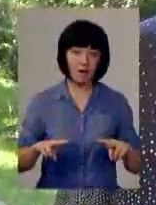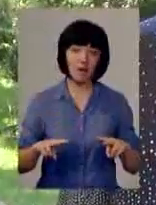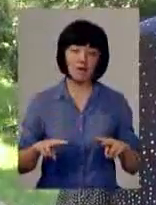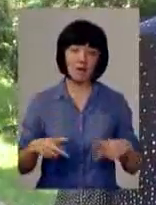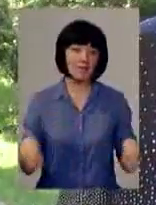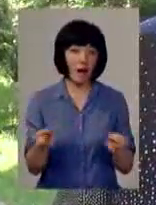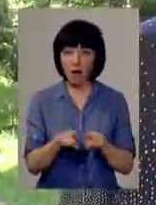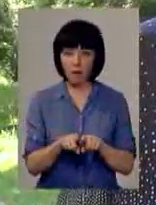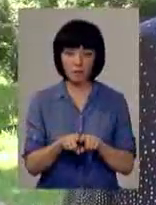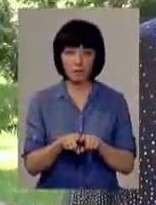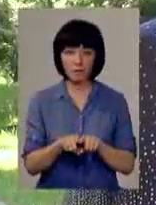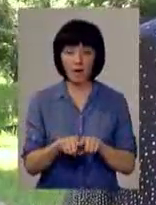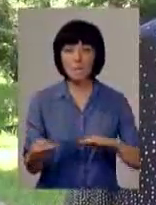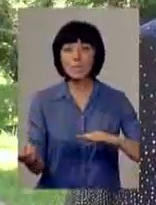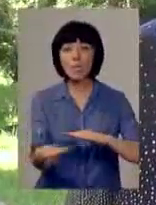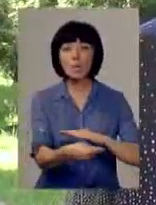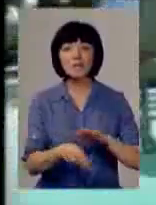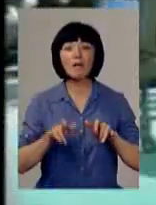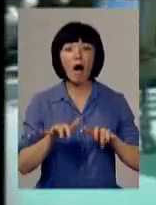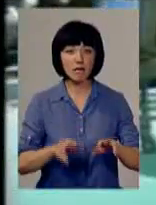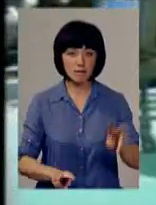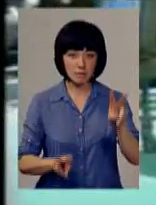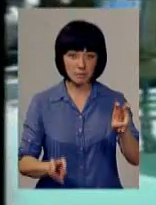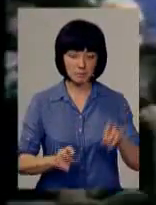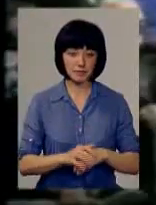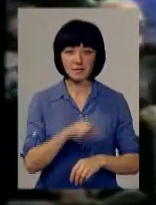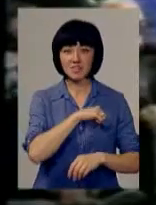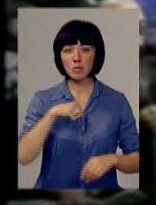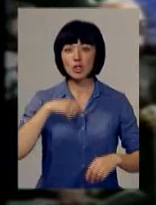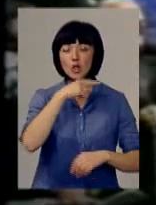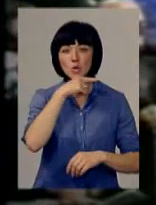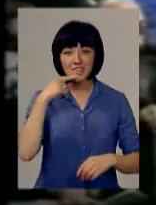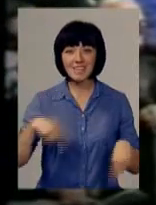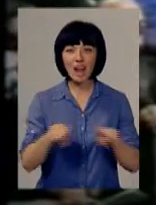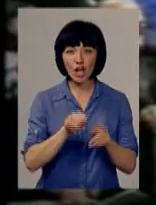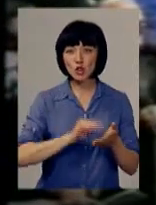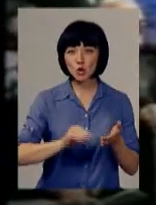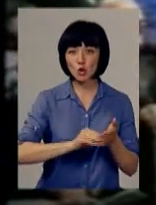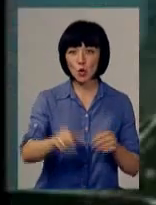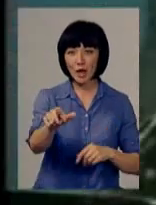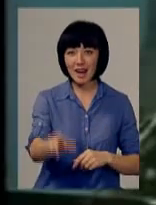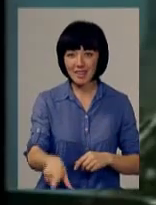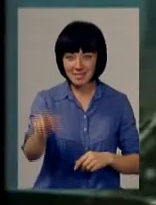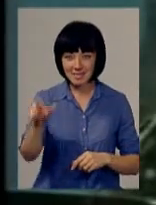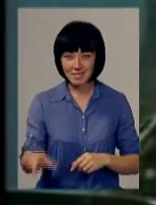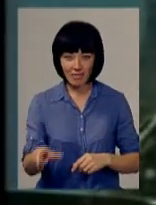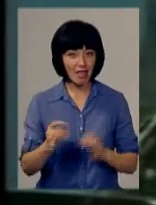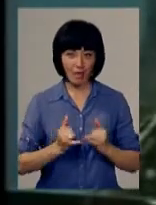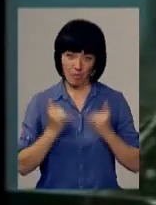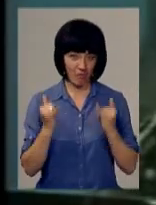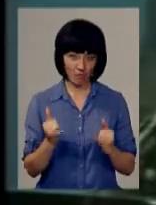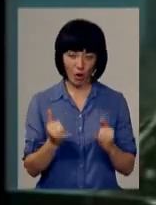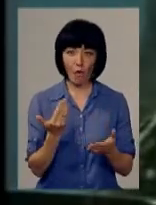така пропагандистська акція. У самій Росії незангажованих представників четвертої влади не надто